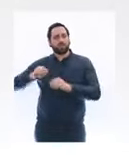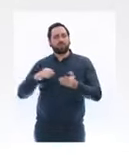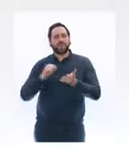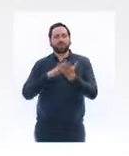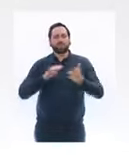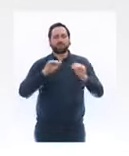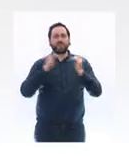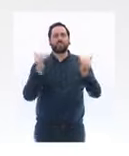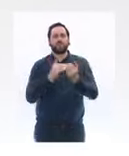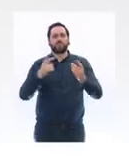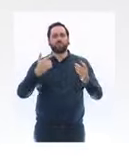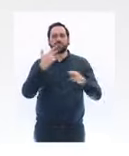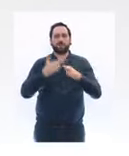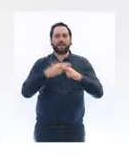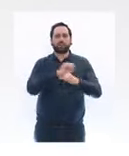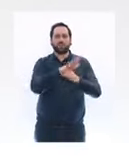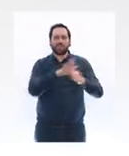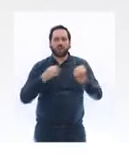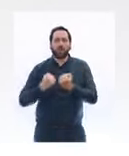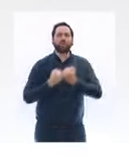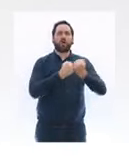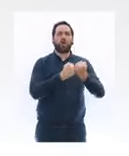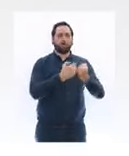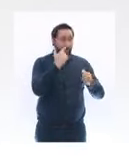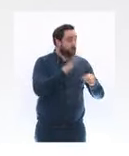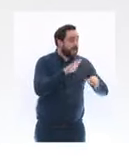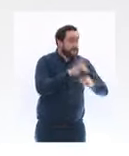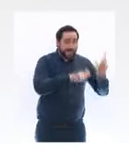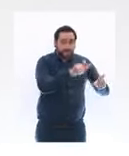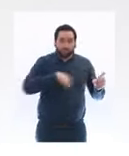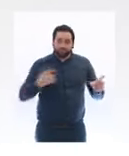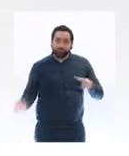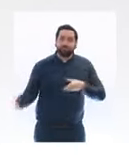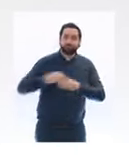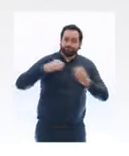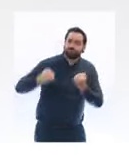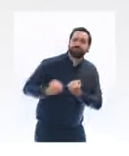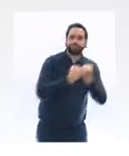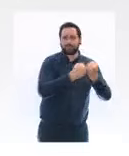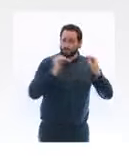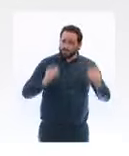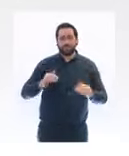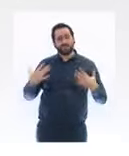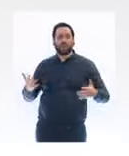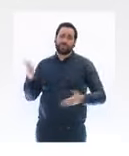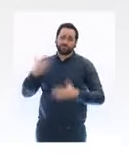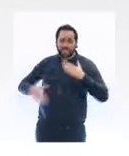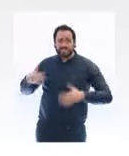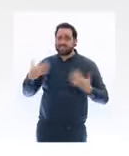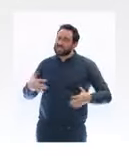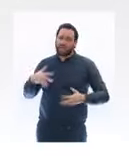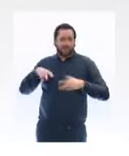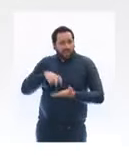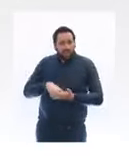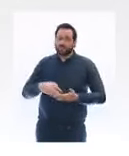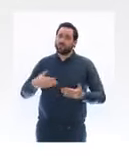prêter main forte malgré la fatigue, malgré la distance, malgré la pression, au quotidien, jour et nuit, aux équipes qui subissent